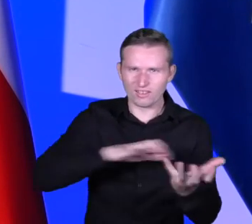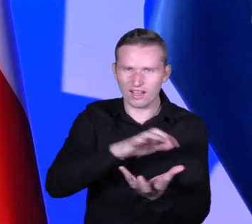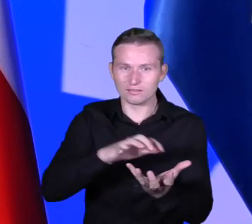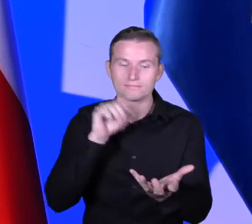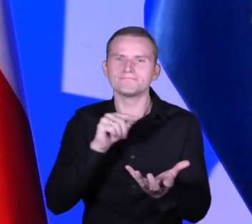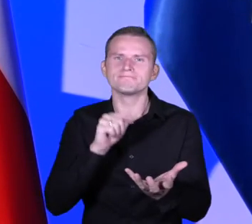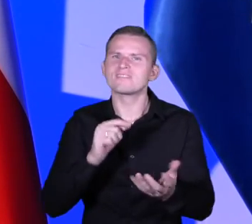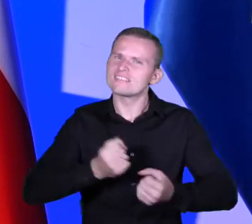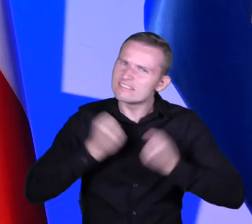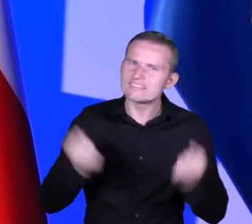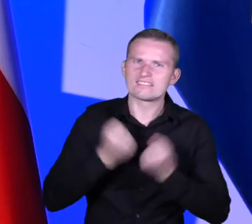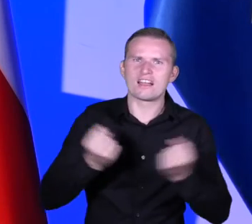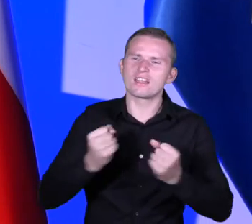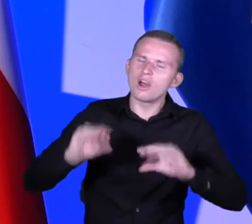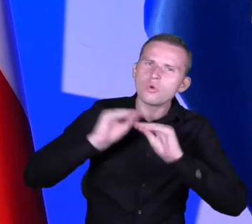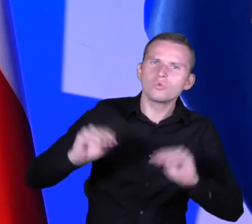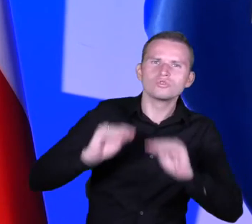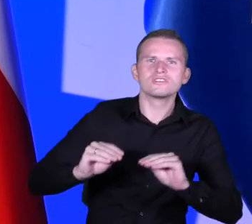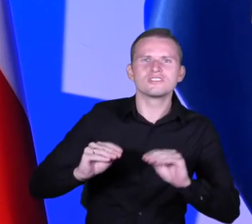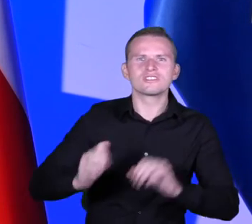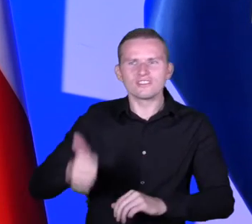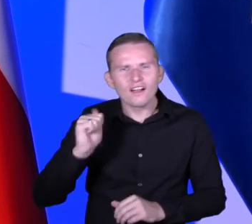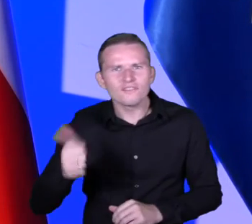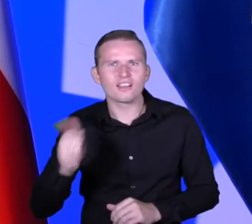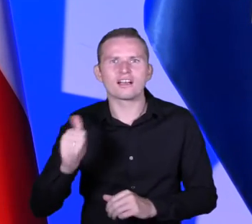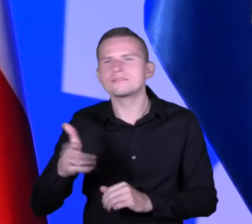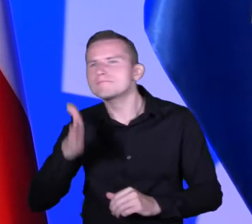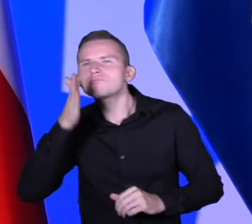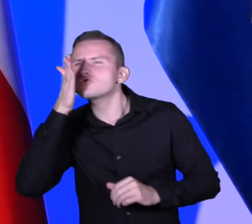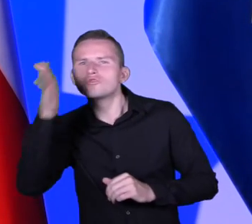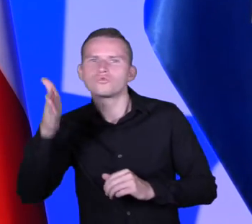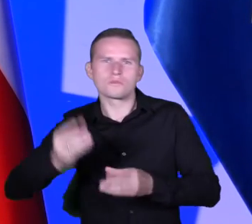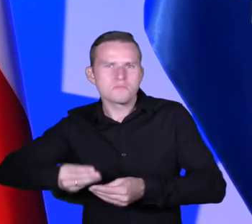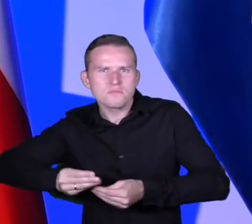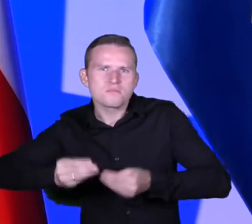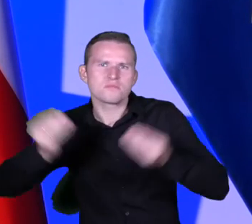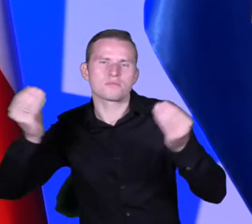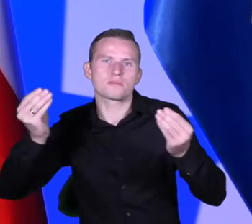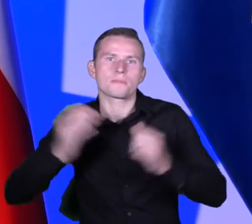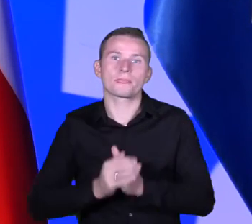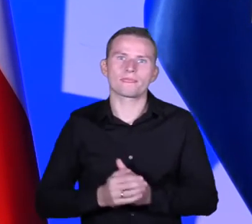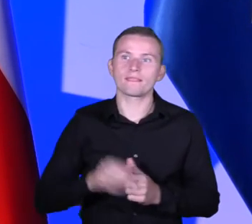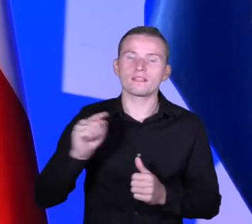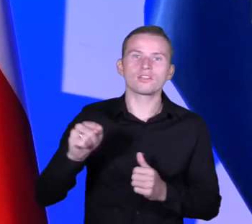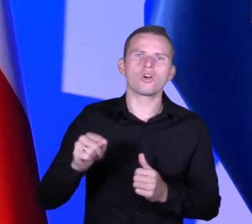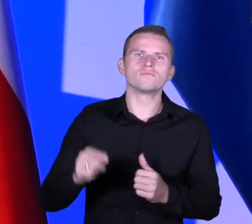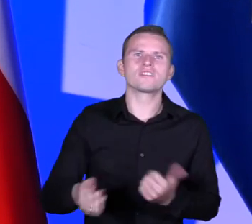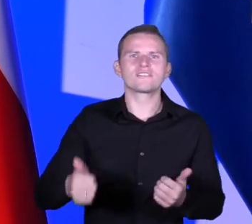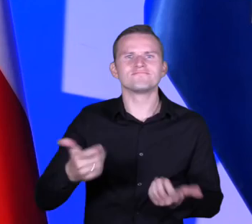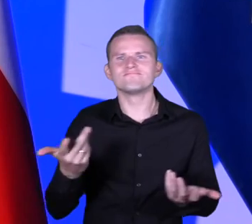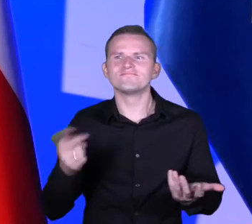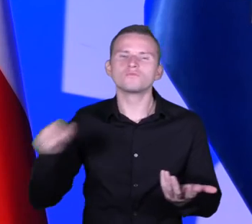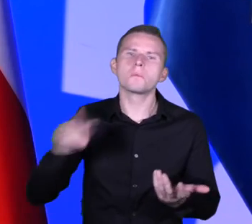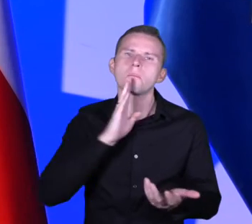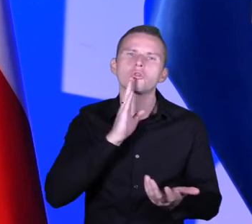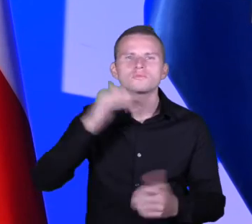upowszechniać kształcenie kompetencji proinnowacyjnych, kompetencji przyszłości. Starają się zapewnić, że one przestaną być na marginesie szkoł,